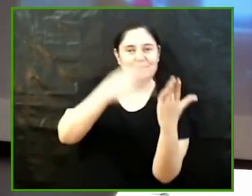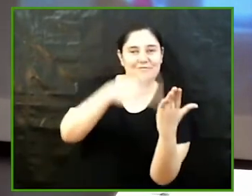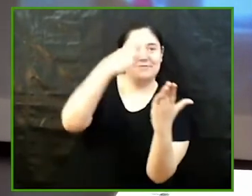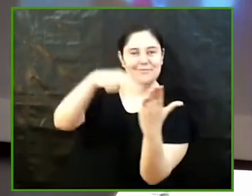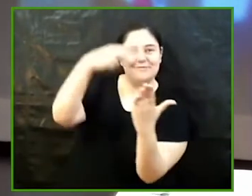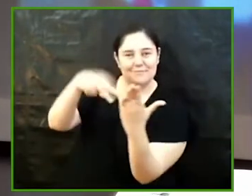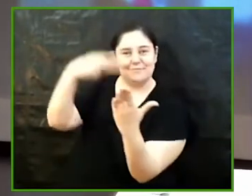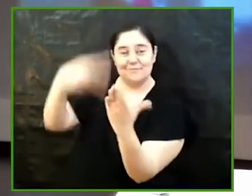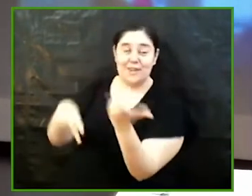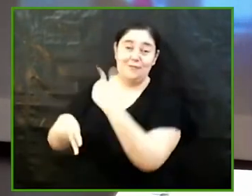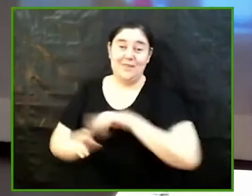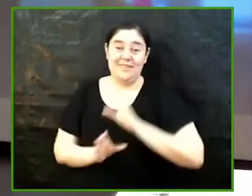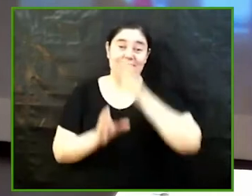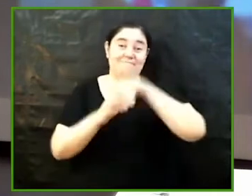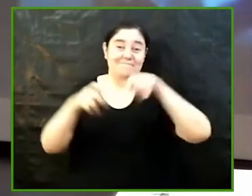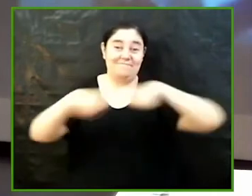del jurat.